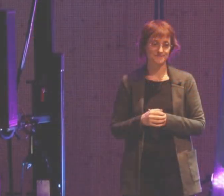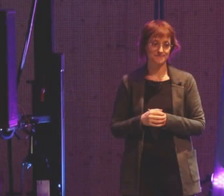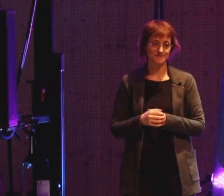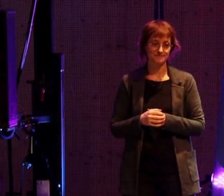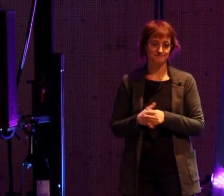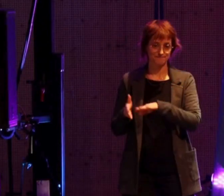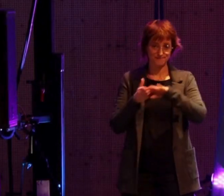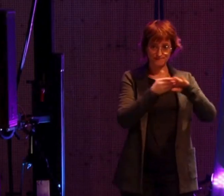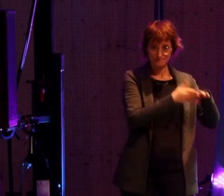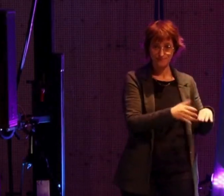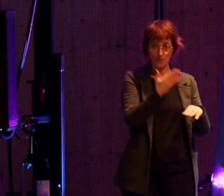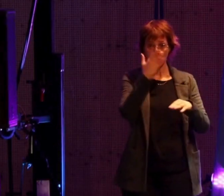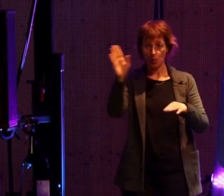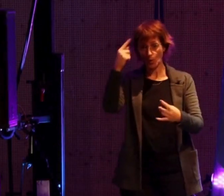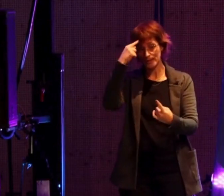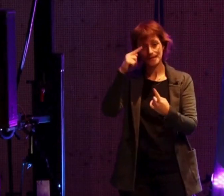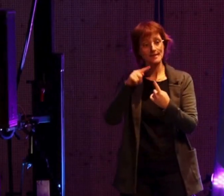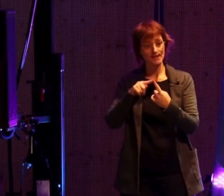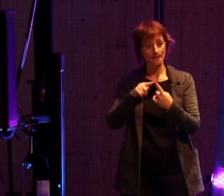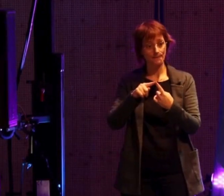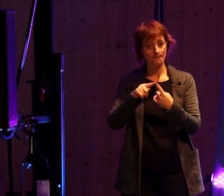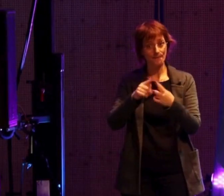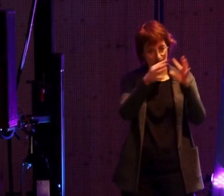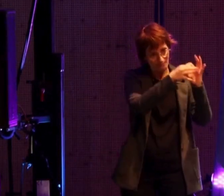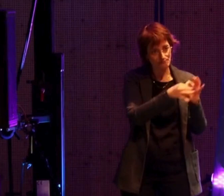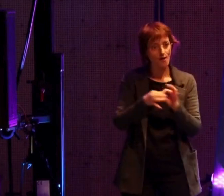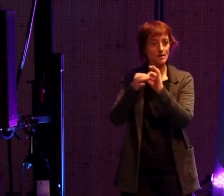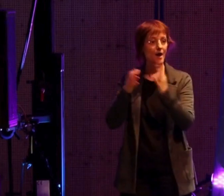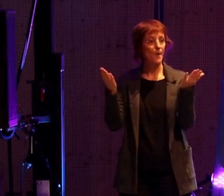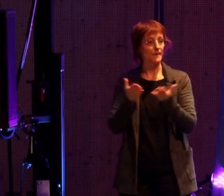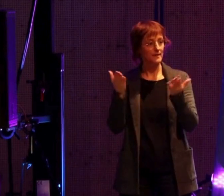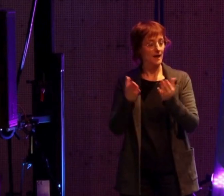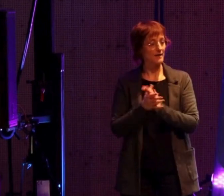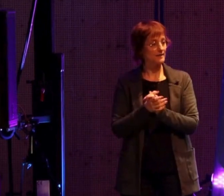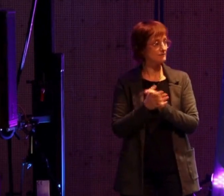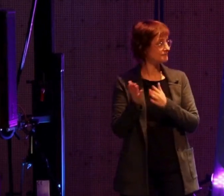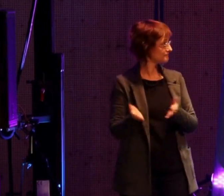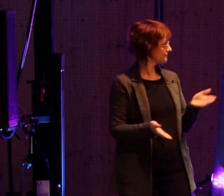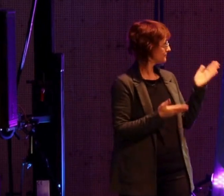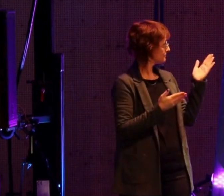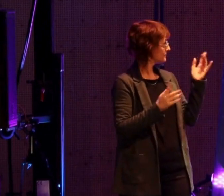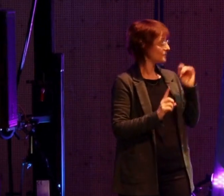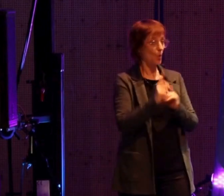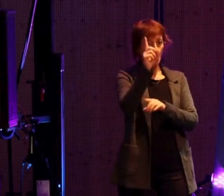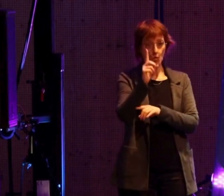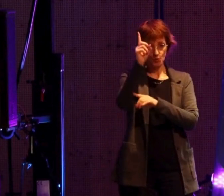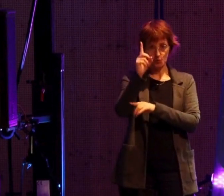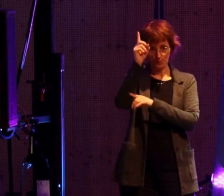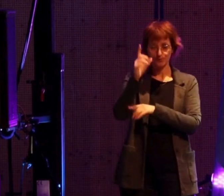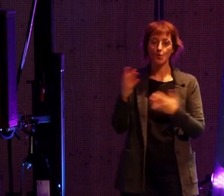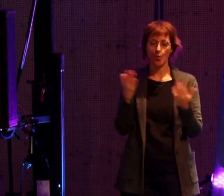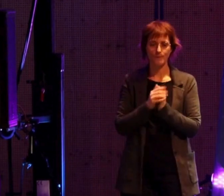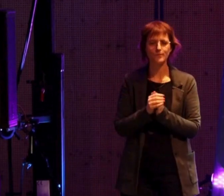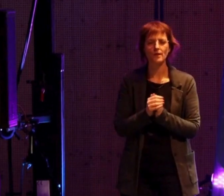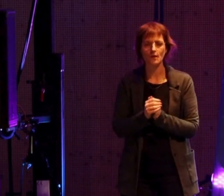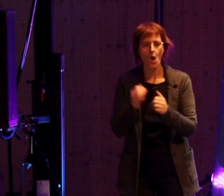Autre sujet qui est en cohérence avec l'hôpital, c'est une illustration juste au-dessus. Nous travaillons d